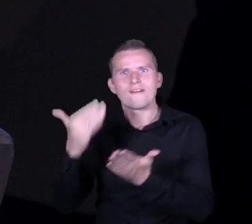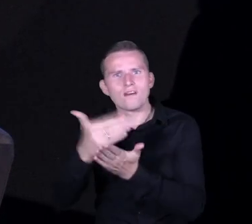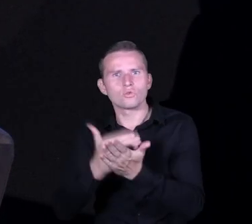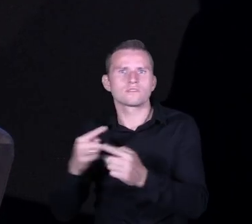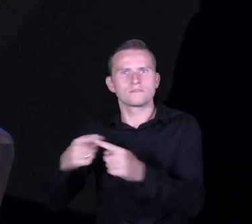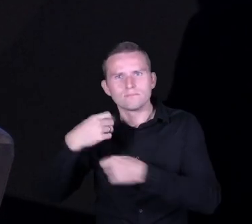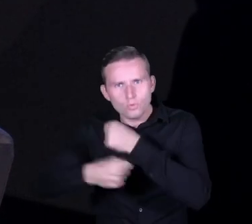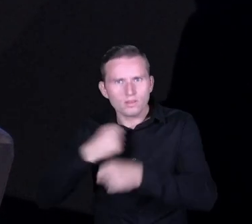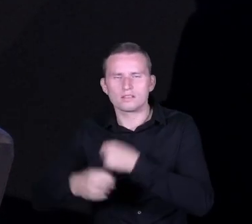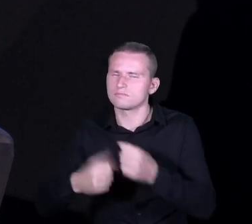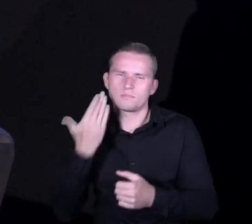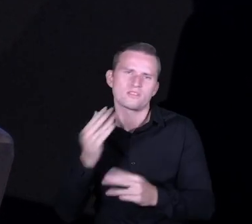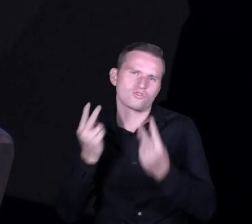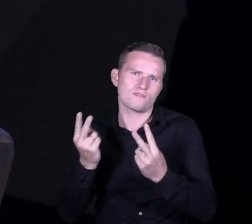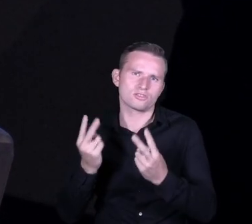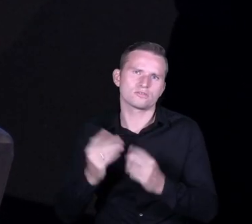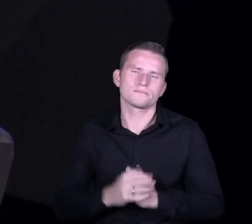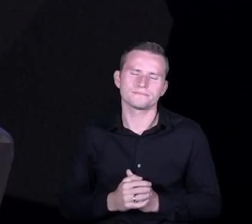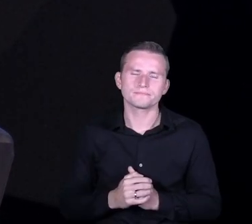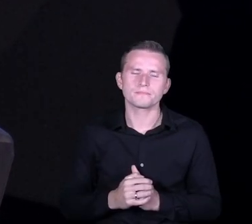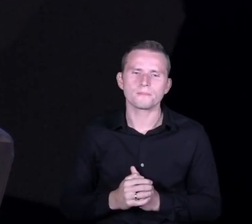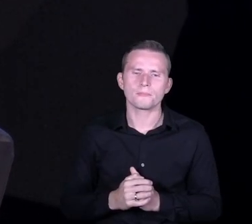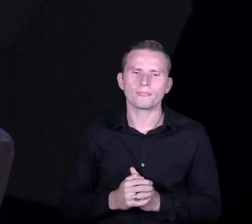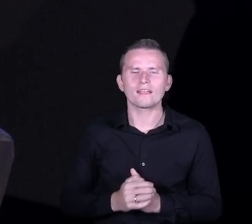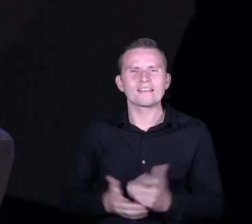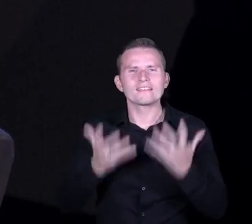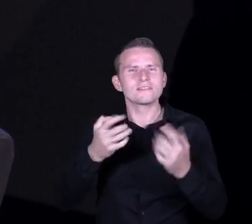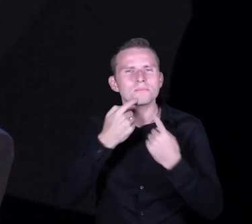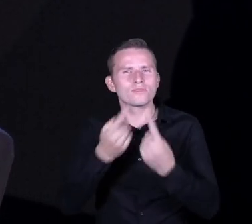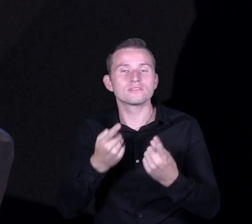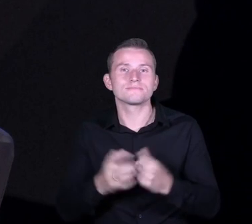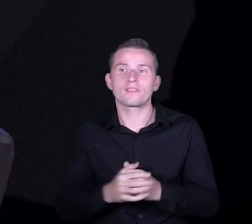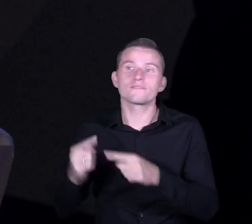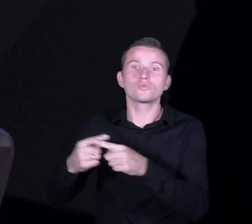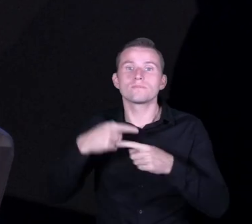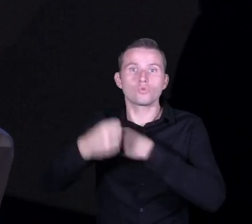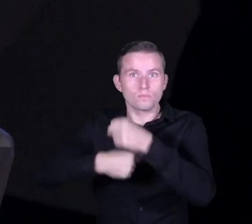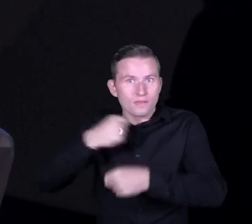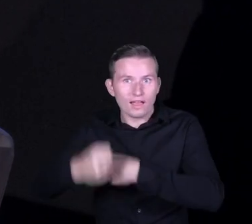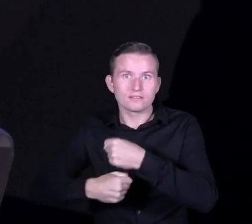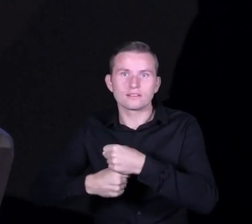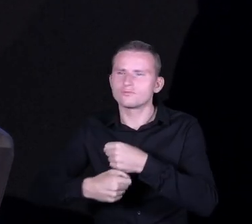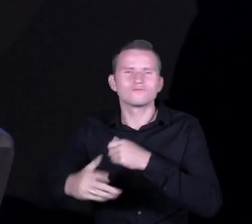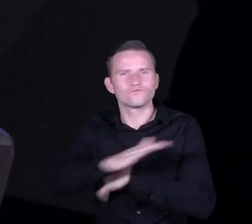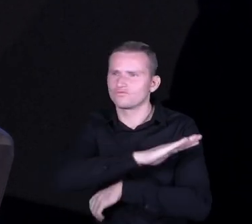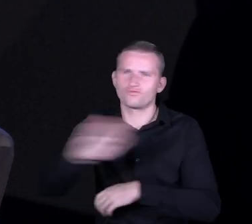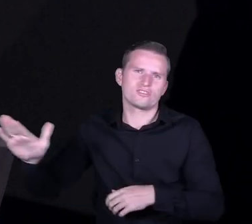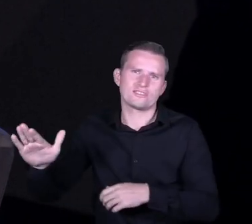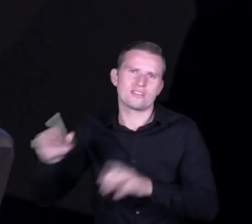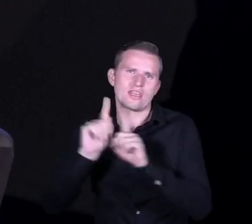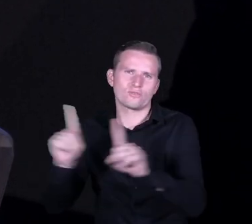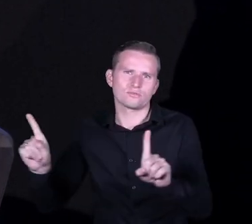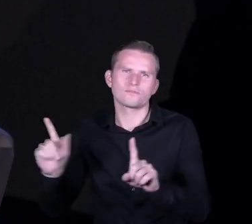jest kluczowa. Przy czym chcę powiedzieć, że ta współpraca dotyczy wszelkich nauczycieli, tak, nie tylko